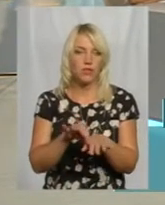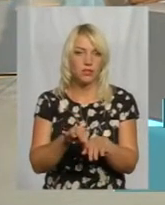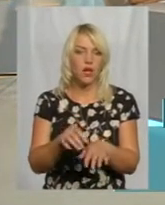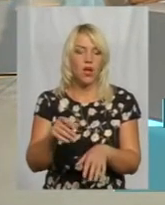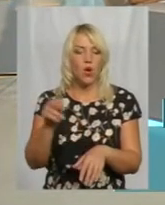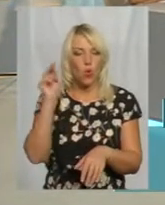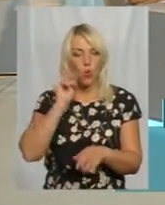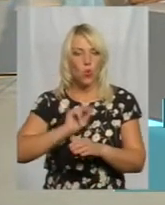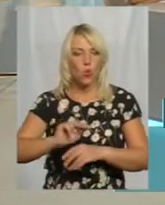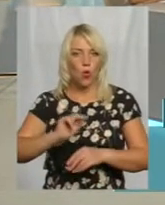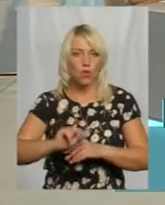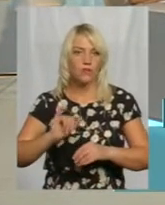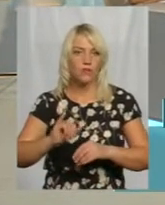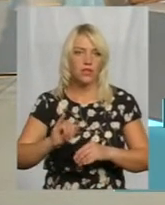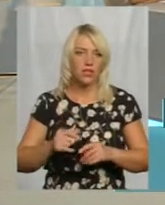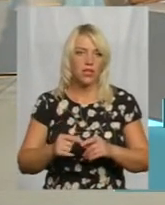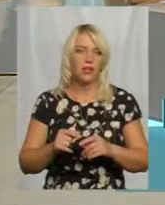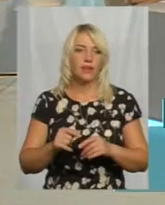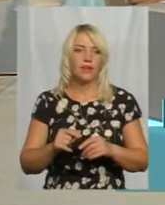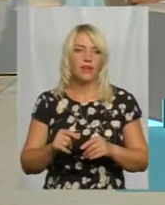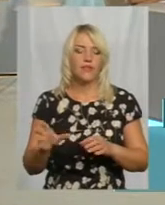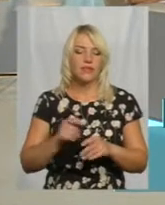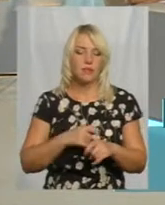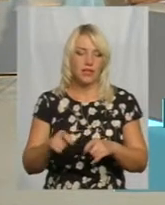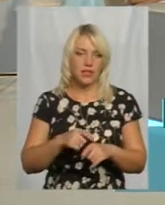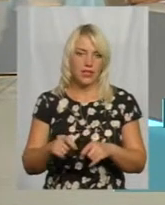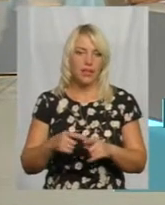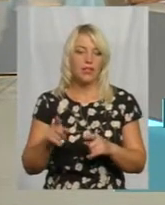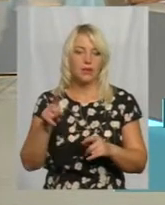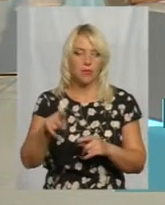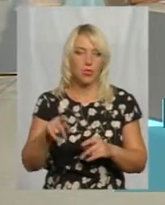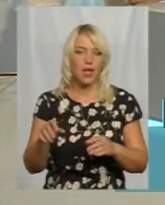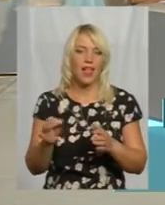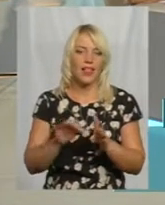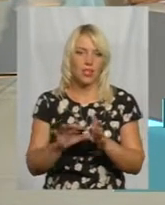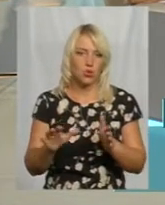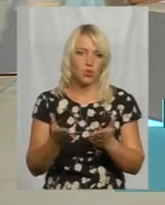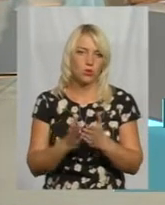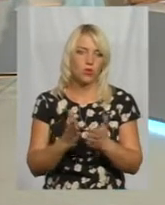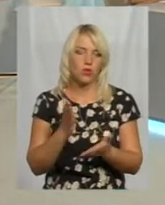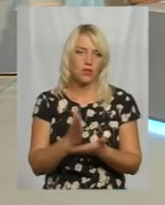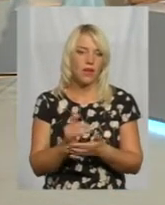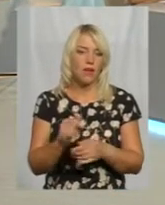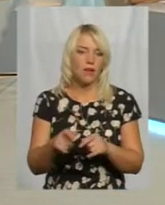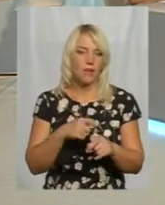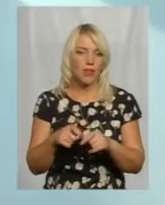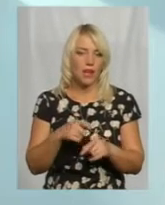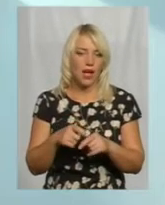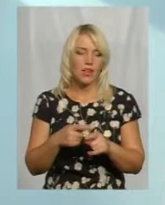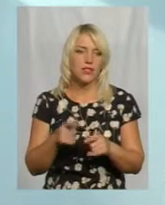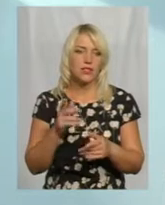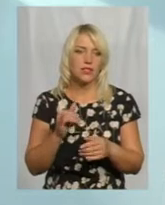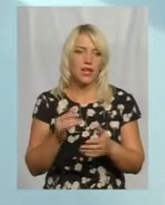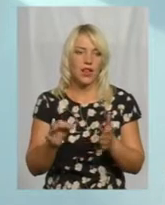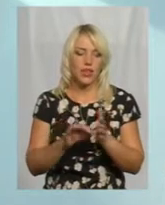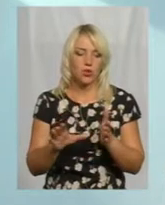уроків і весь повністю матеріал для вчителя готовий. Тим більше електронні підручники також є. І матеріал з електронного підручника вчитель